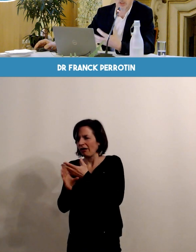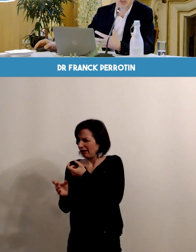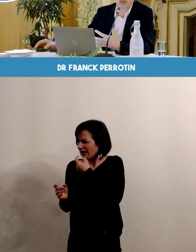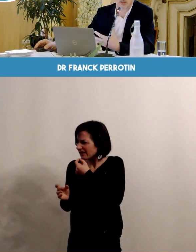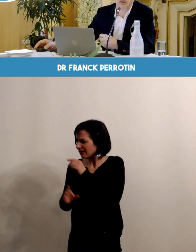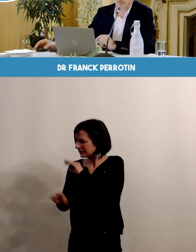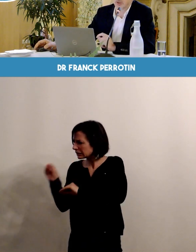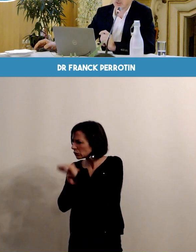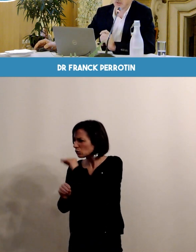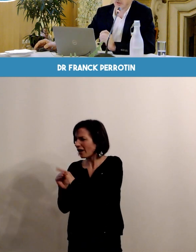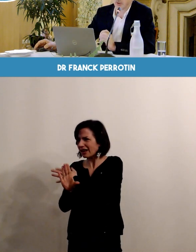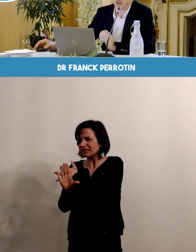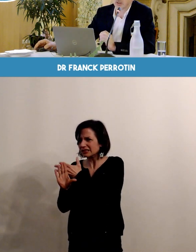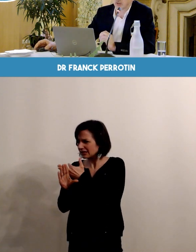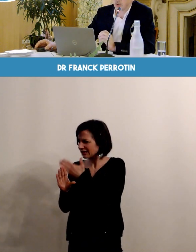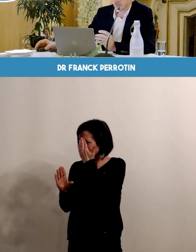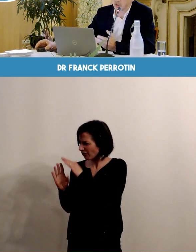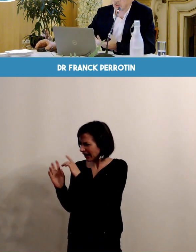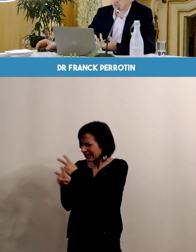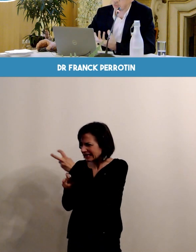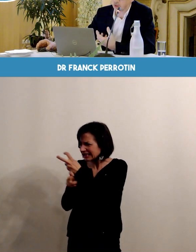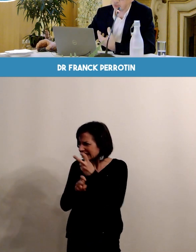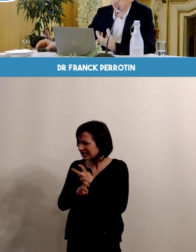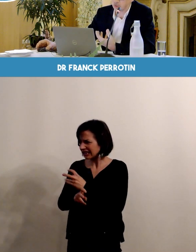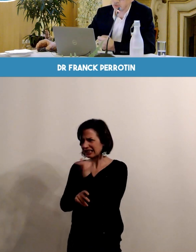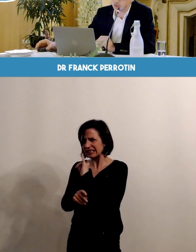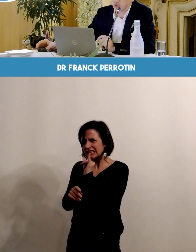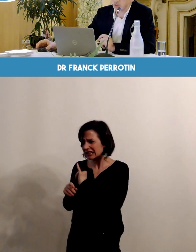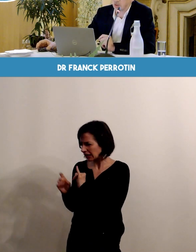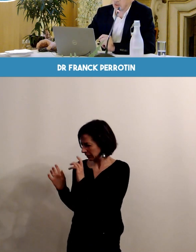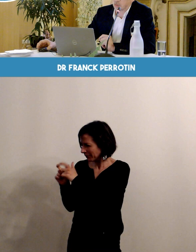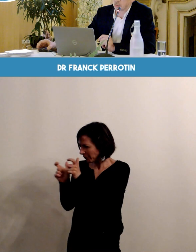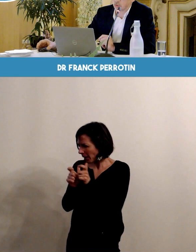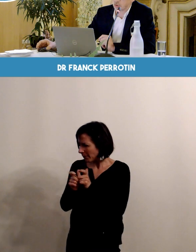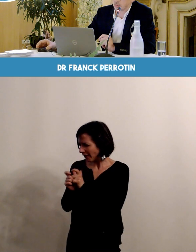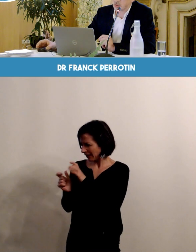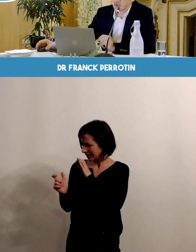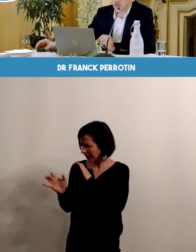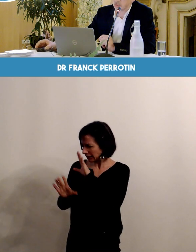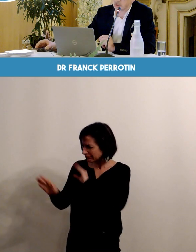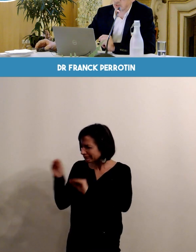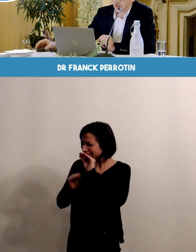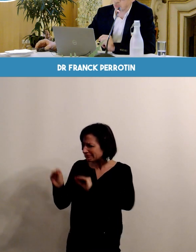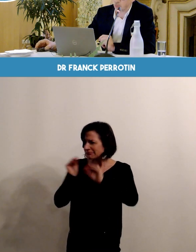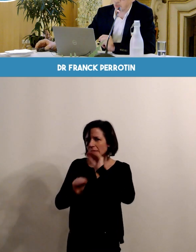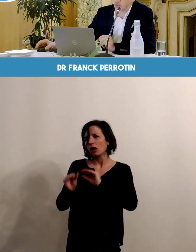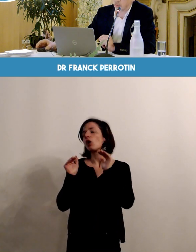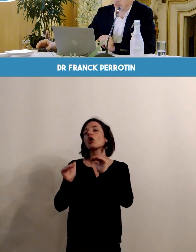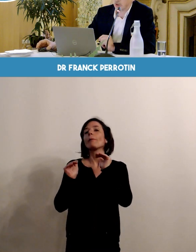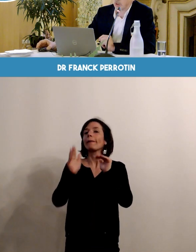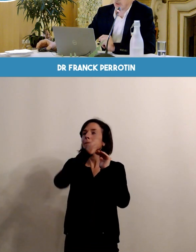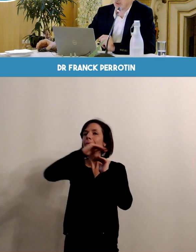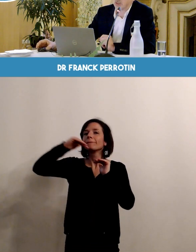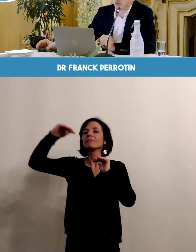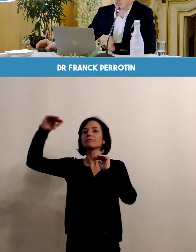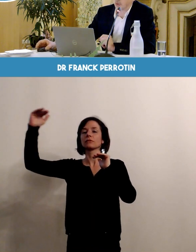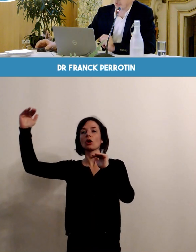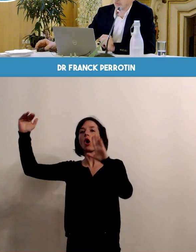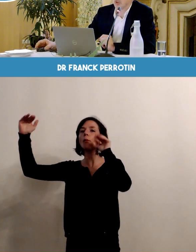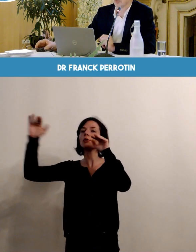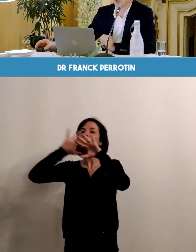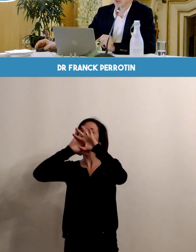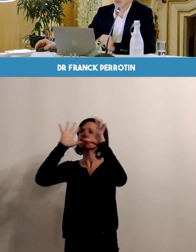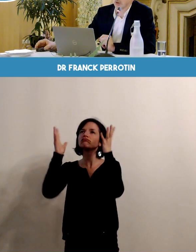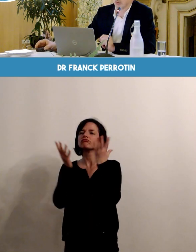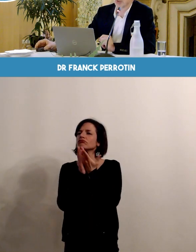d'efforts qui sont faits pour essayer de dépister les femmes à risque on voit que les taux de prématurité sur l'ensemble des naissances c'est la courbe en bleu